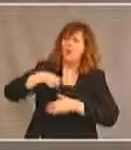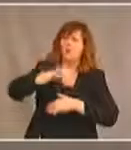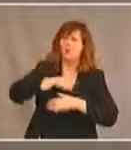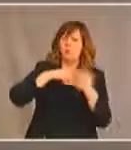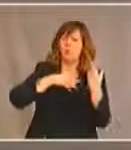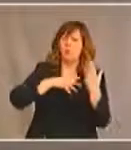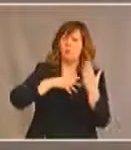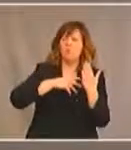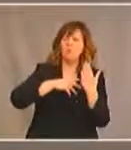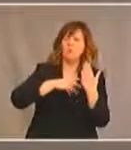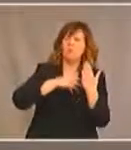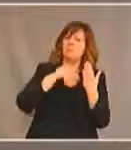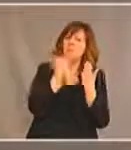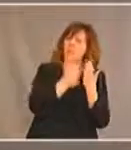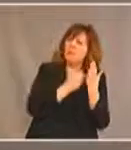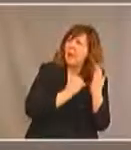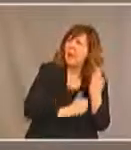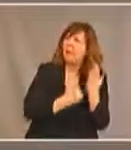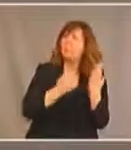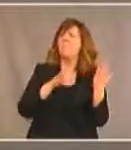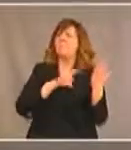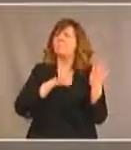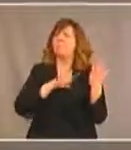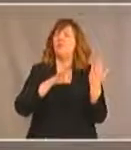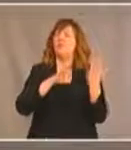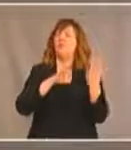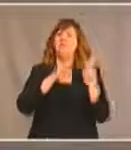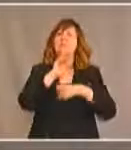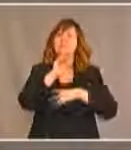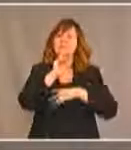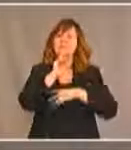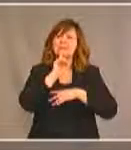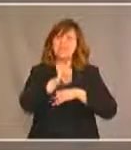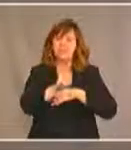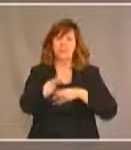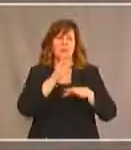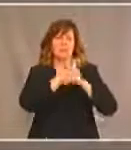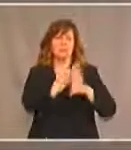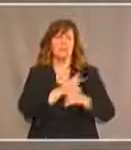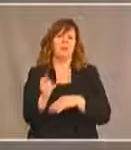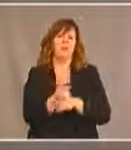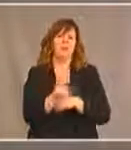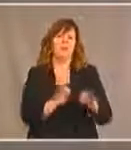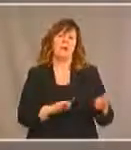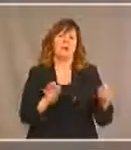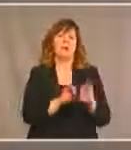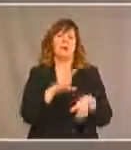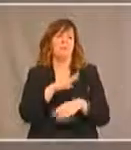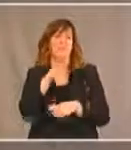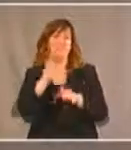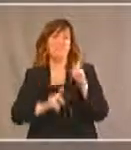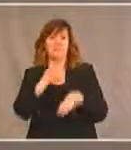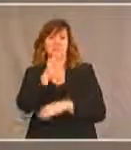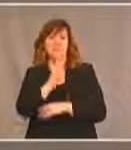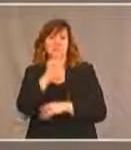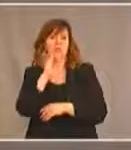aient des programmes sûrs en soins urgents. Les personnes âgées autochtones